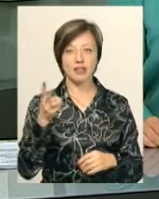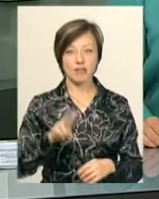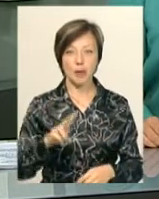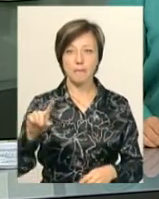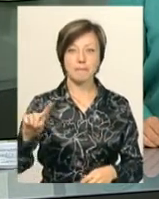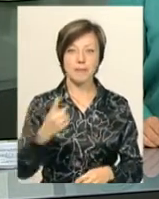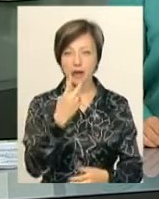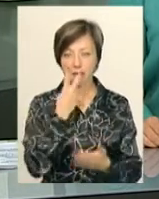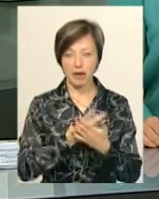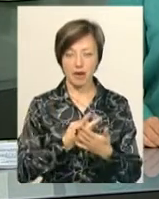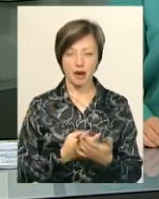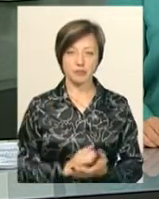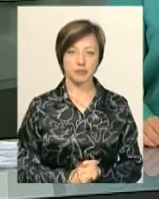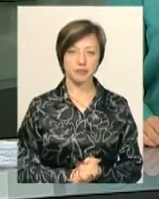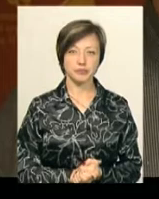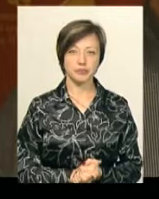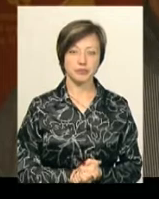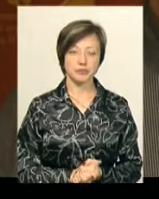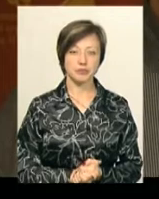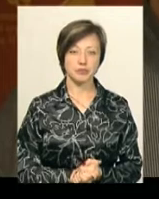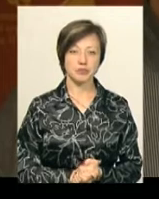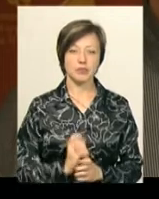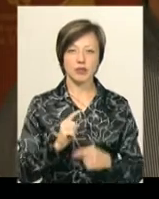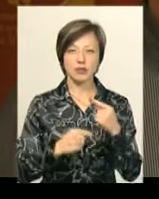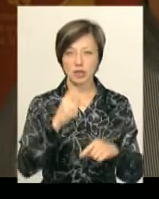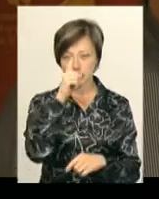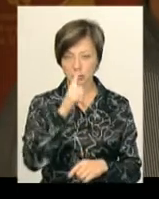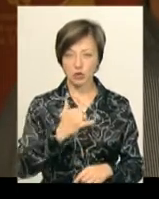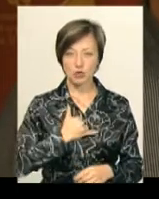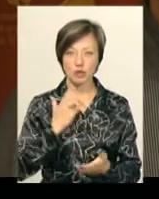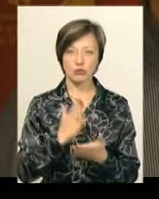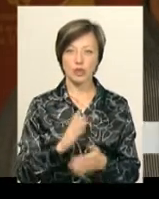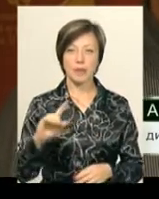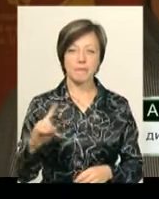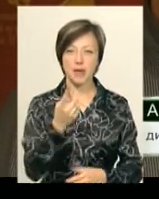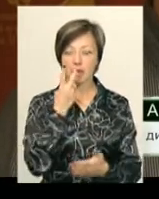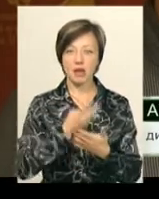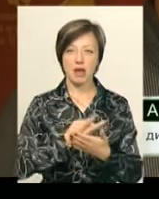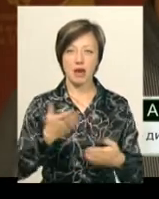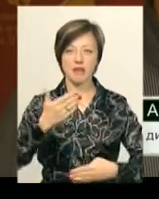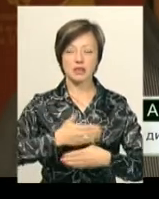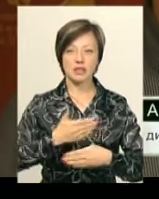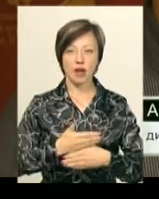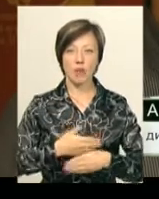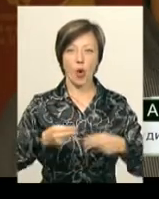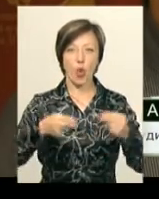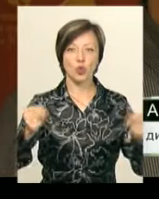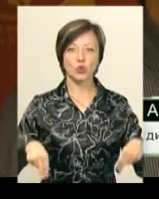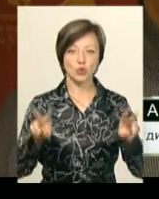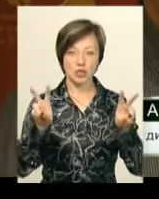'єри, каже Андрій Ковальчук. Через місяць в нас буде прем'єра вистави «Одруження за